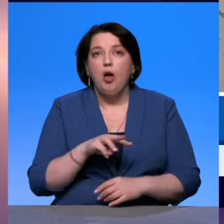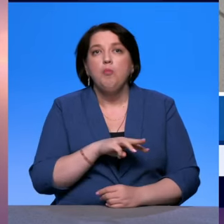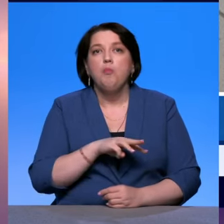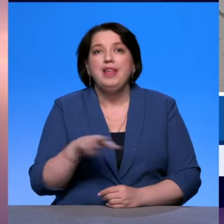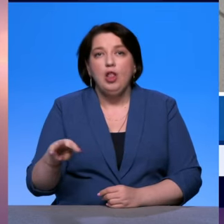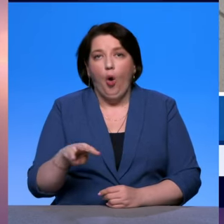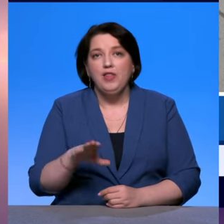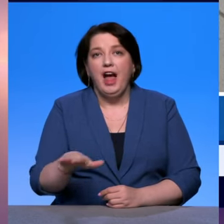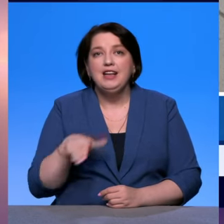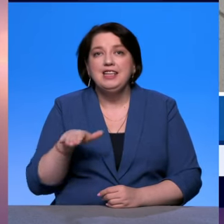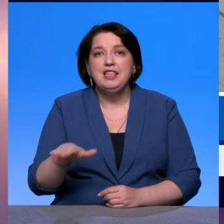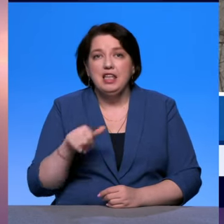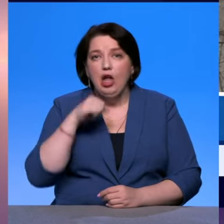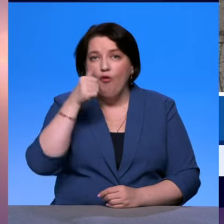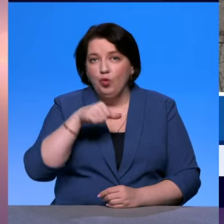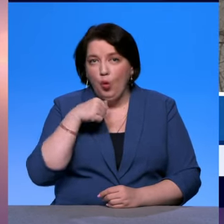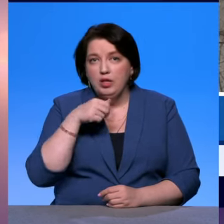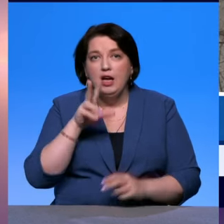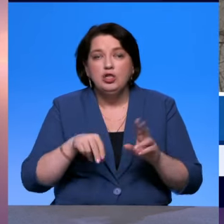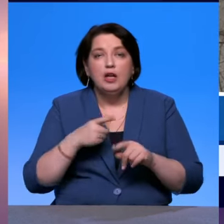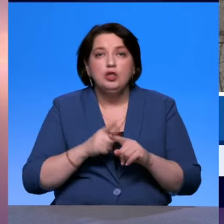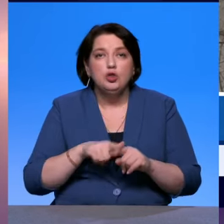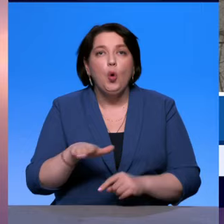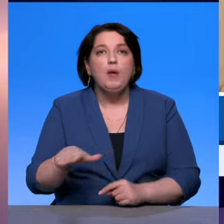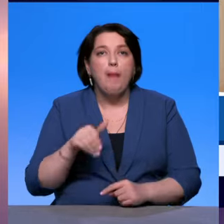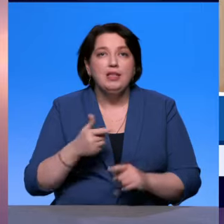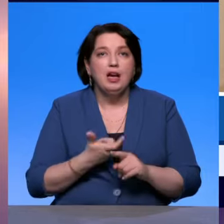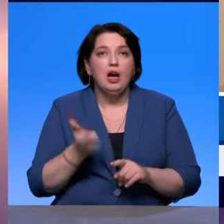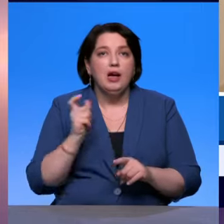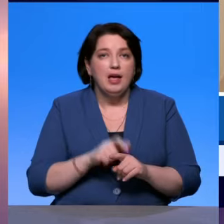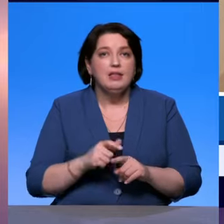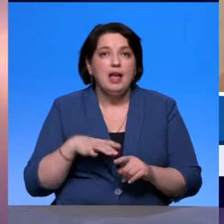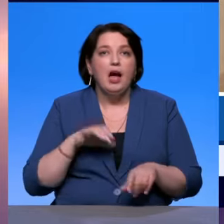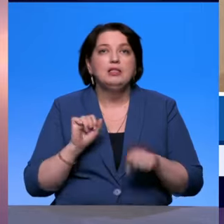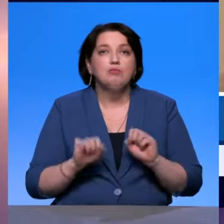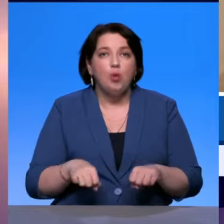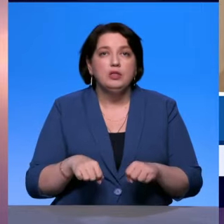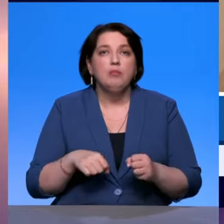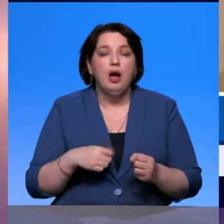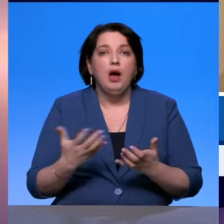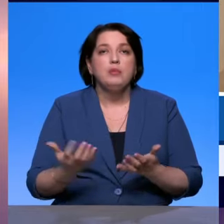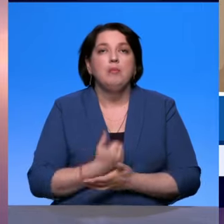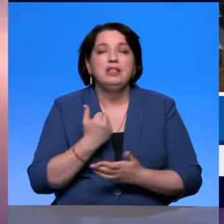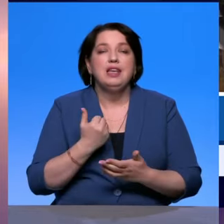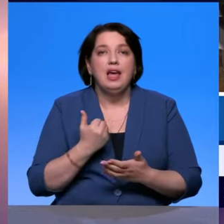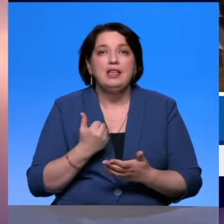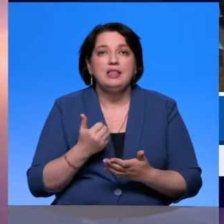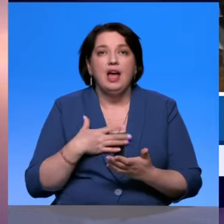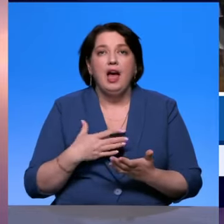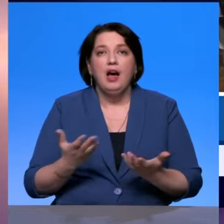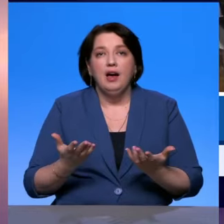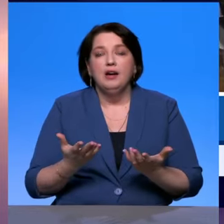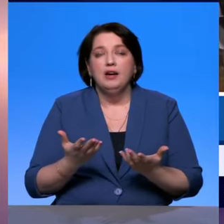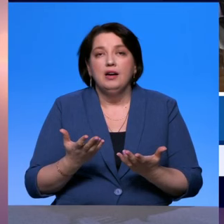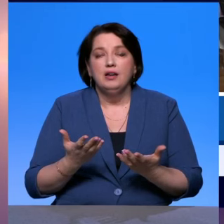вот вообще считается, что ипотека, ну, это, в общем-то, способ приобретения жилья для относительно богатых, относительно,